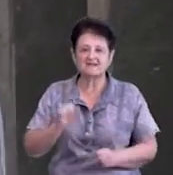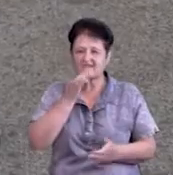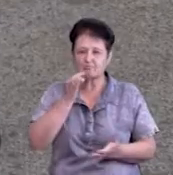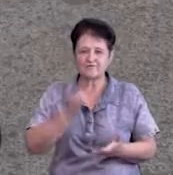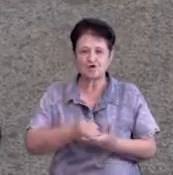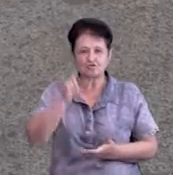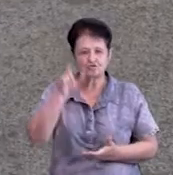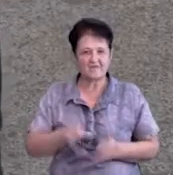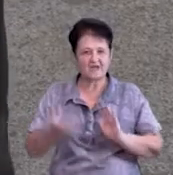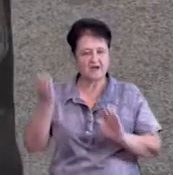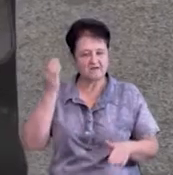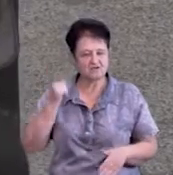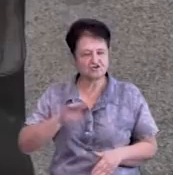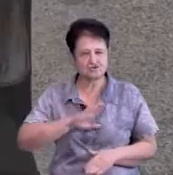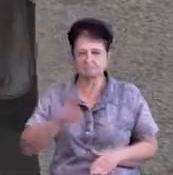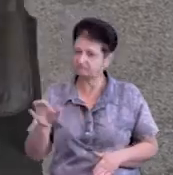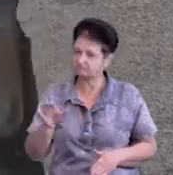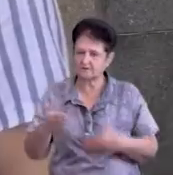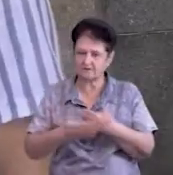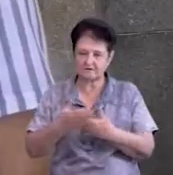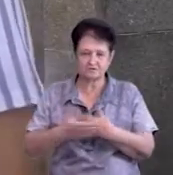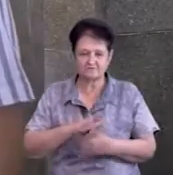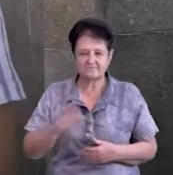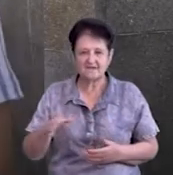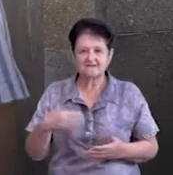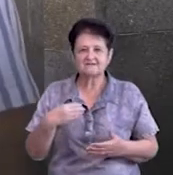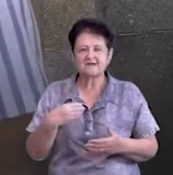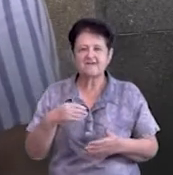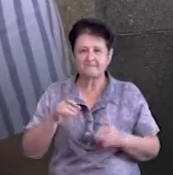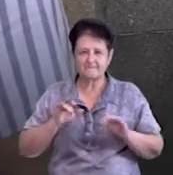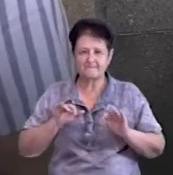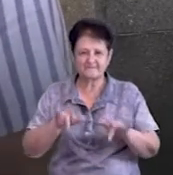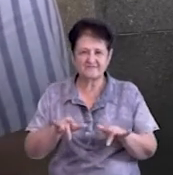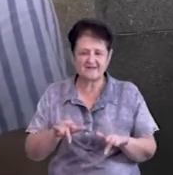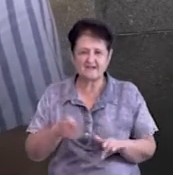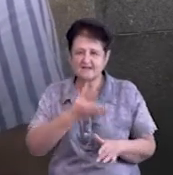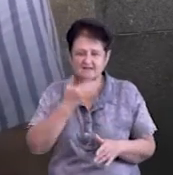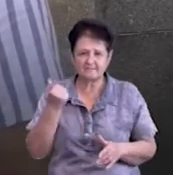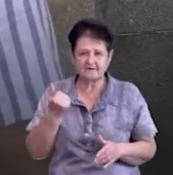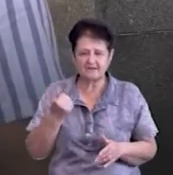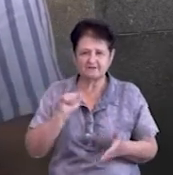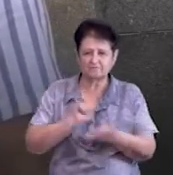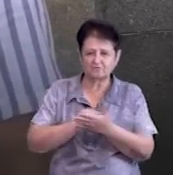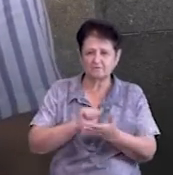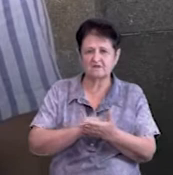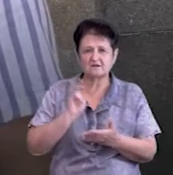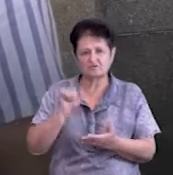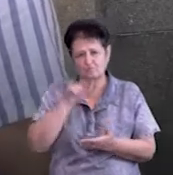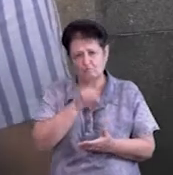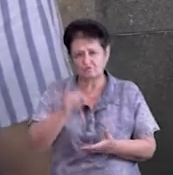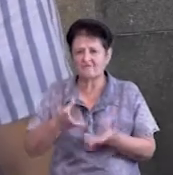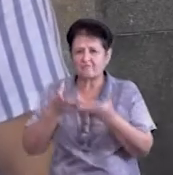відповідальності чоловік раніше не притягувався. З матеріалів справи ми не бачимо, що ті ризики, що він може на когось впливати